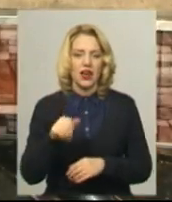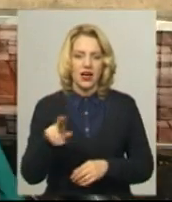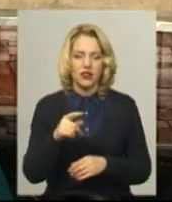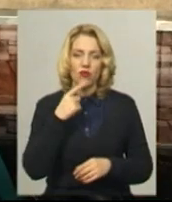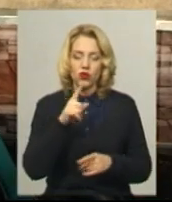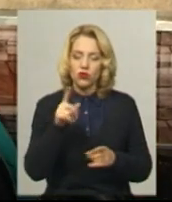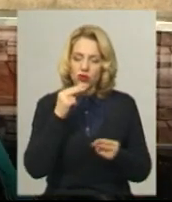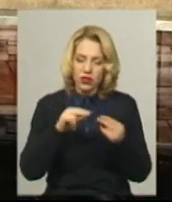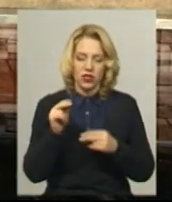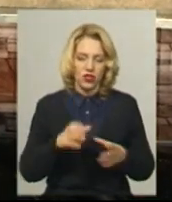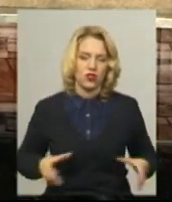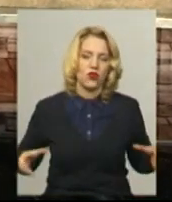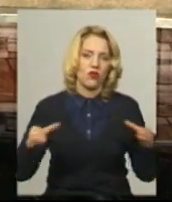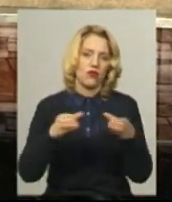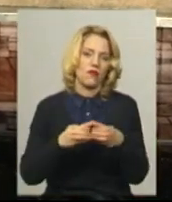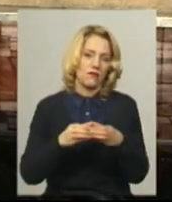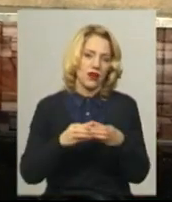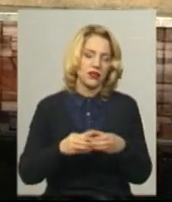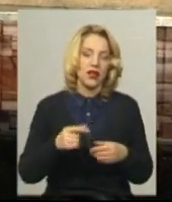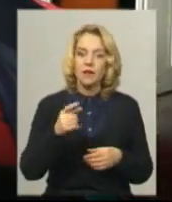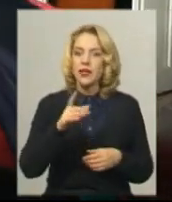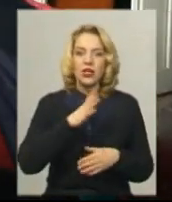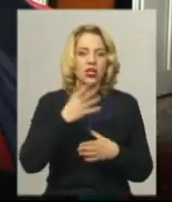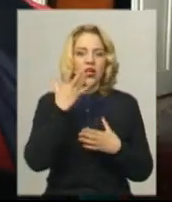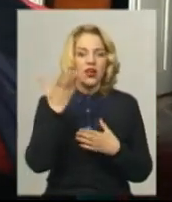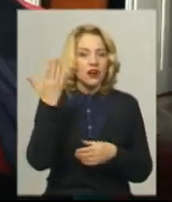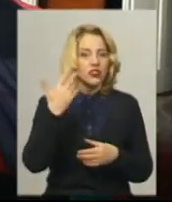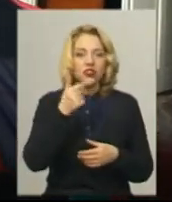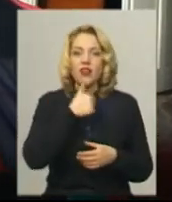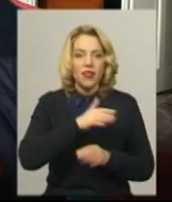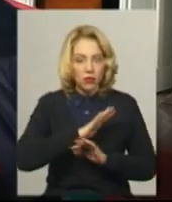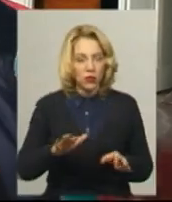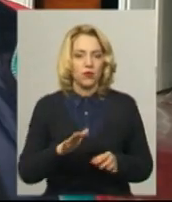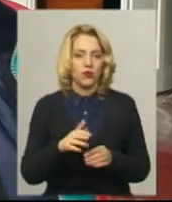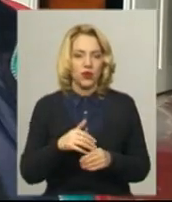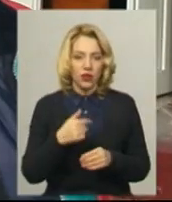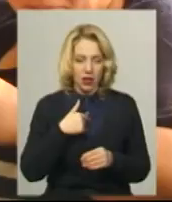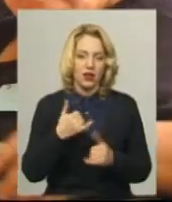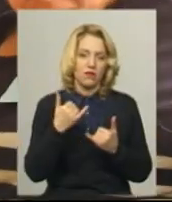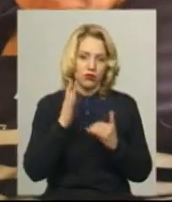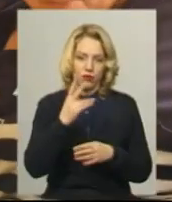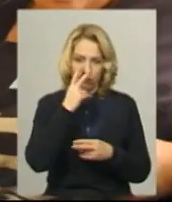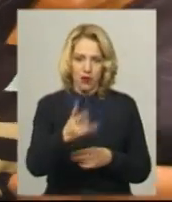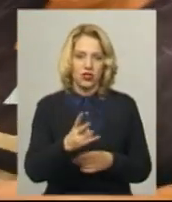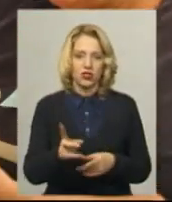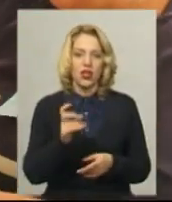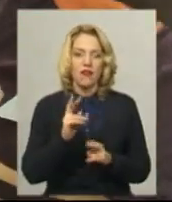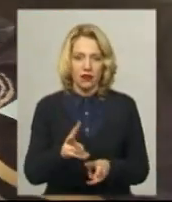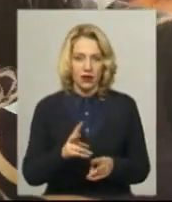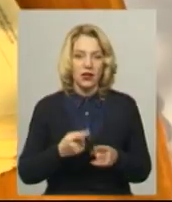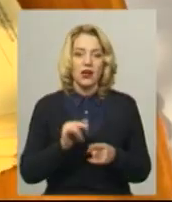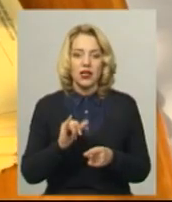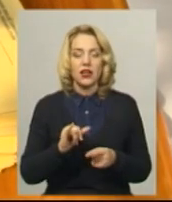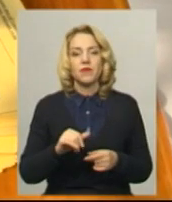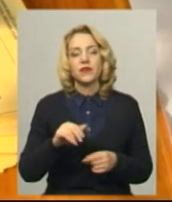краще. Сьогодні громади не пробували, будемо бачити. Чекаю, щоб на краще все було. Від села Красносілка до